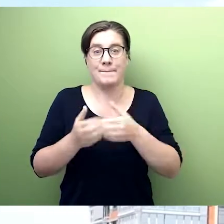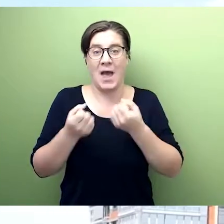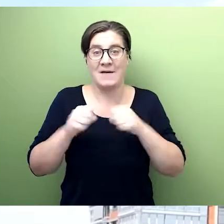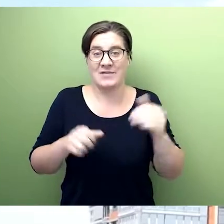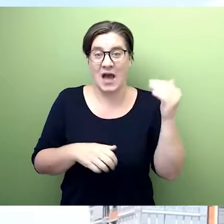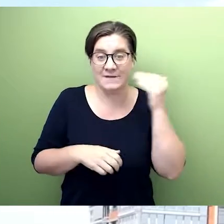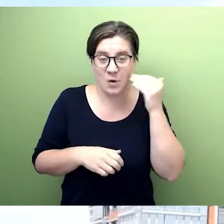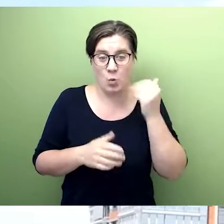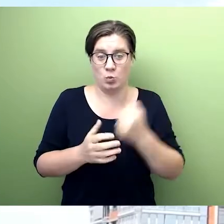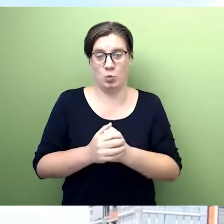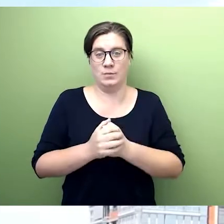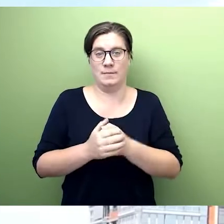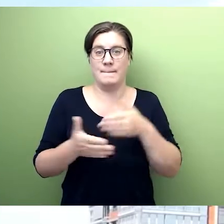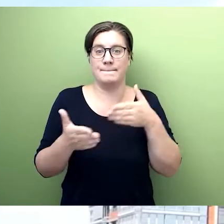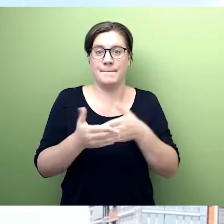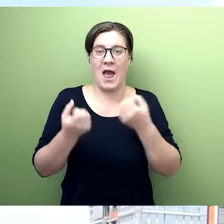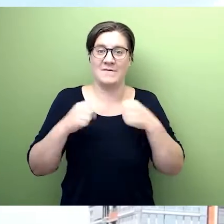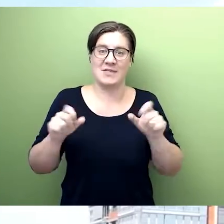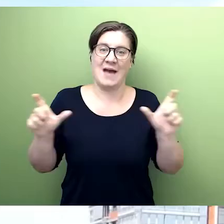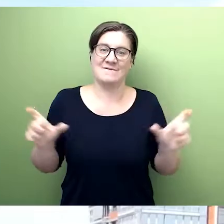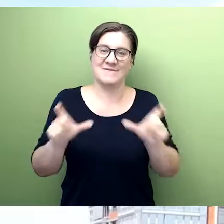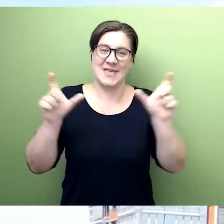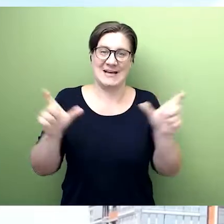mehr barrierefreie Freizeit.